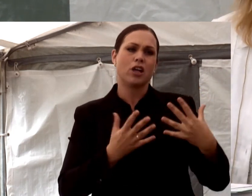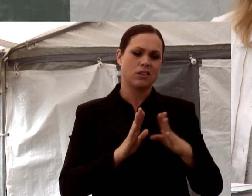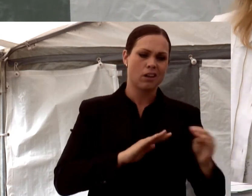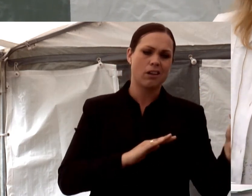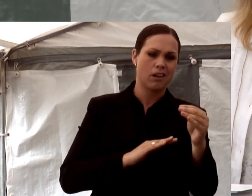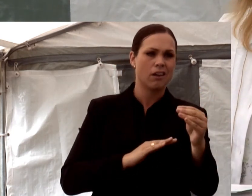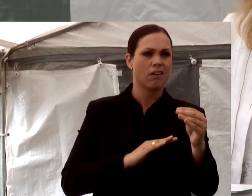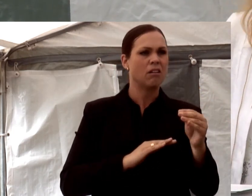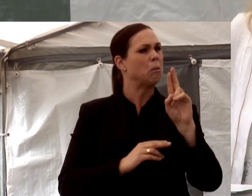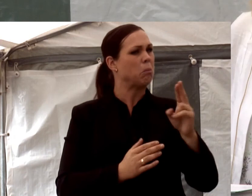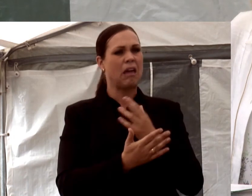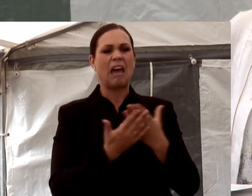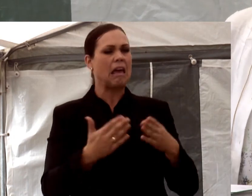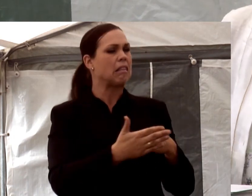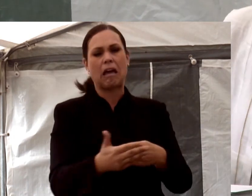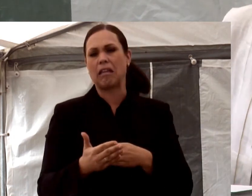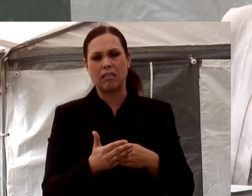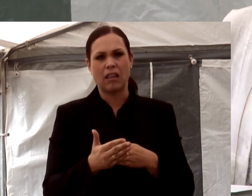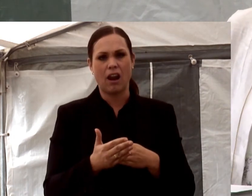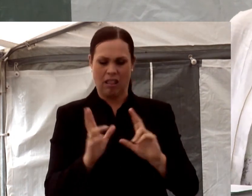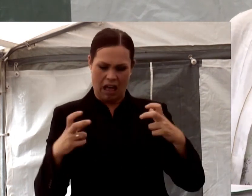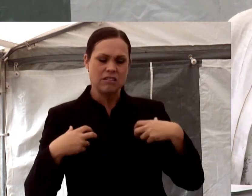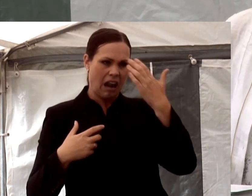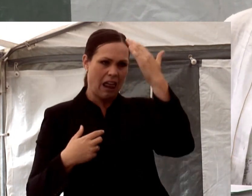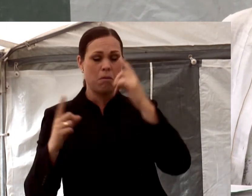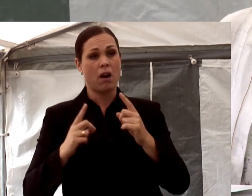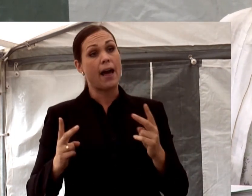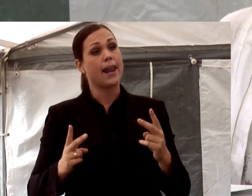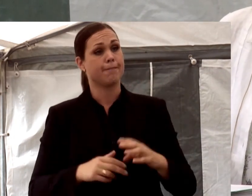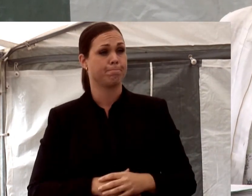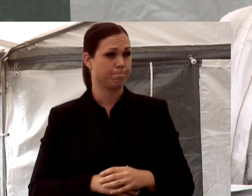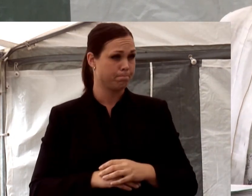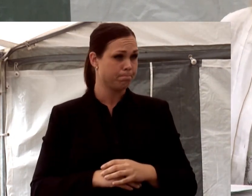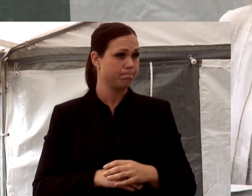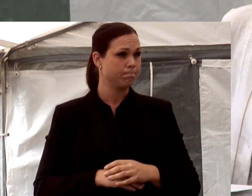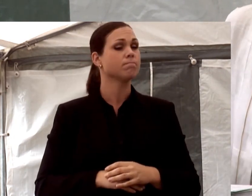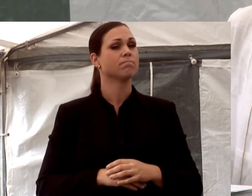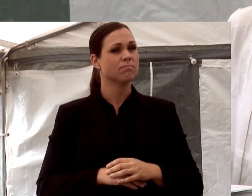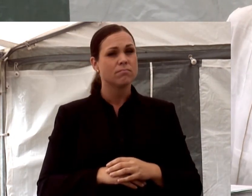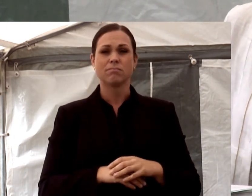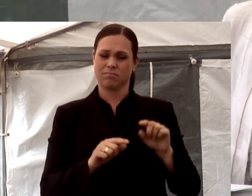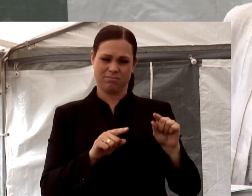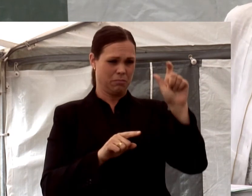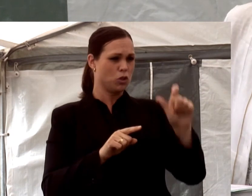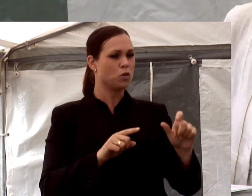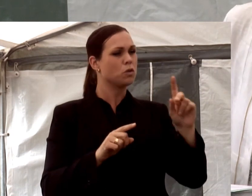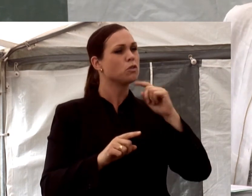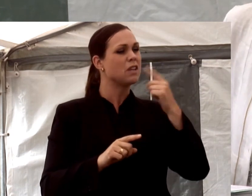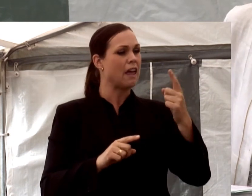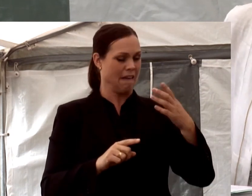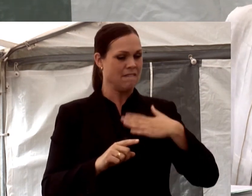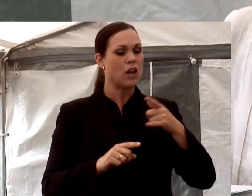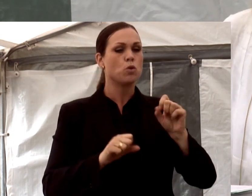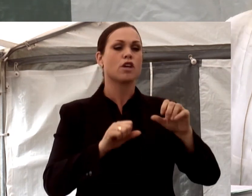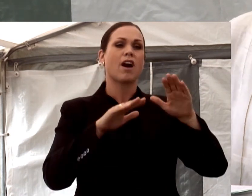Så det är faktiskt inte något särskilt stort hinder för att anställa äldre personer heller. Och den som säger att man vill att någon stannar